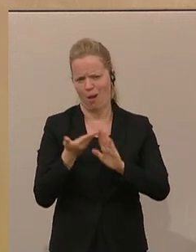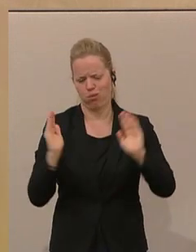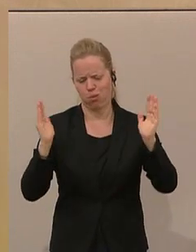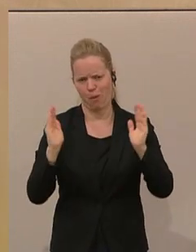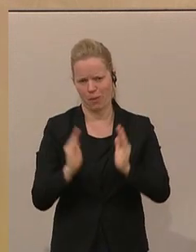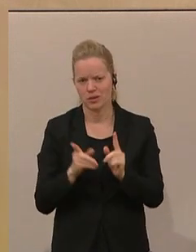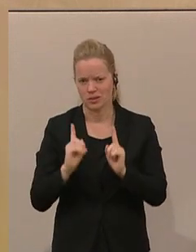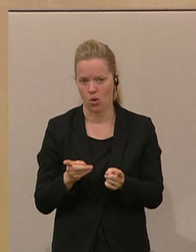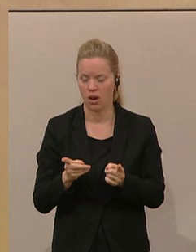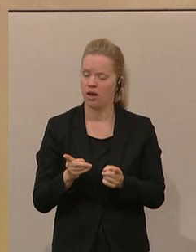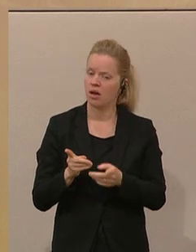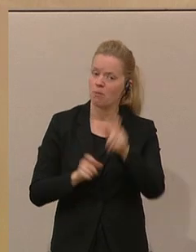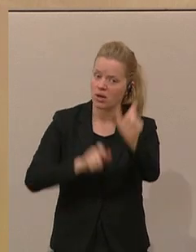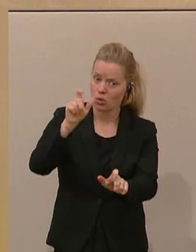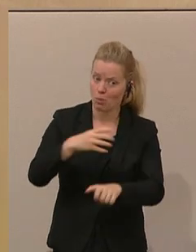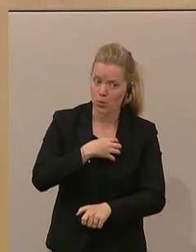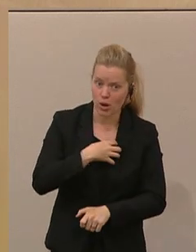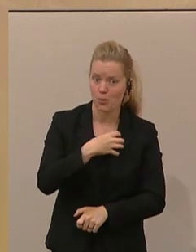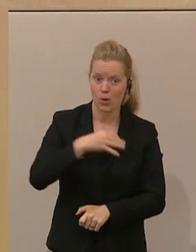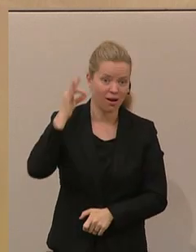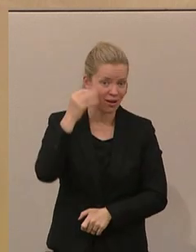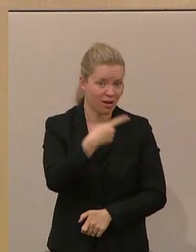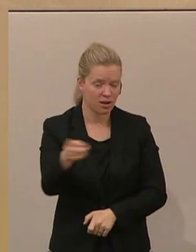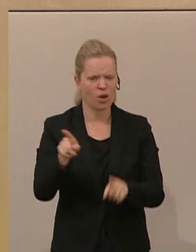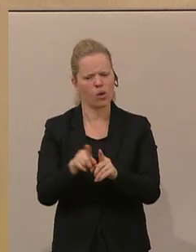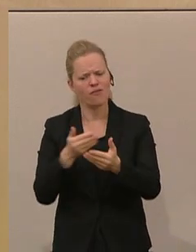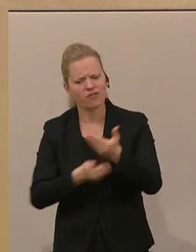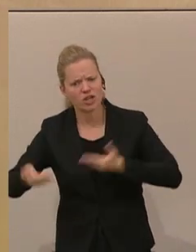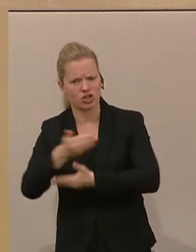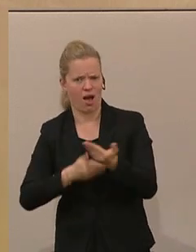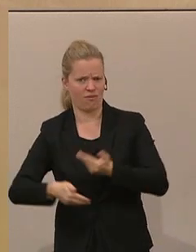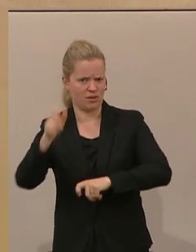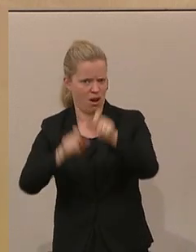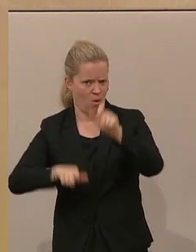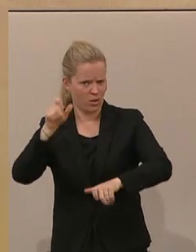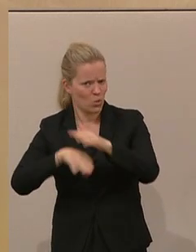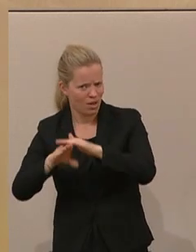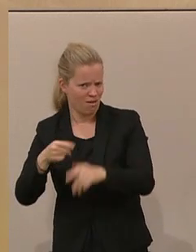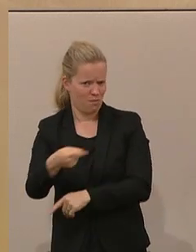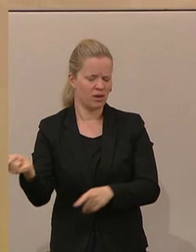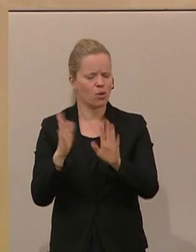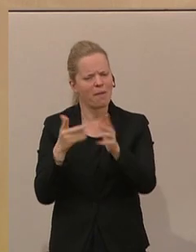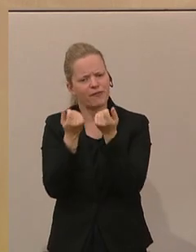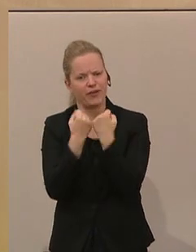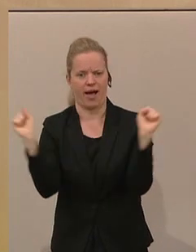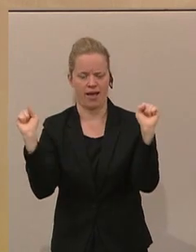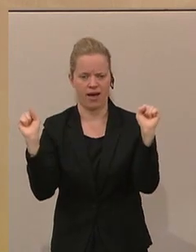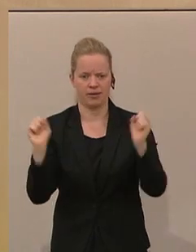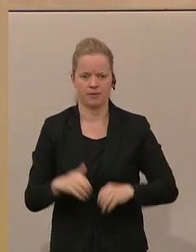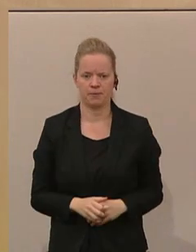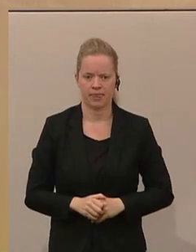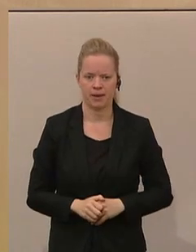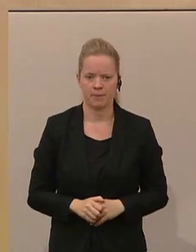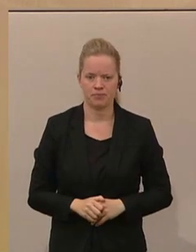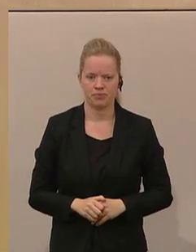und damit den Bürgerinnen und Bürgern und auch den Wirtschaftstreibenden mehr Freiheit gewähren. Es braucht aus unserer Sicht einfach kein Gesetz, dass man